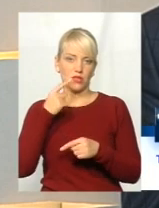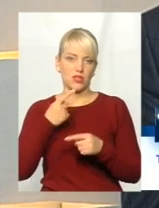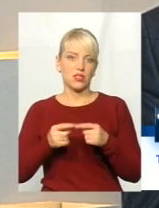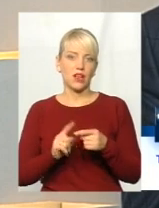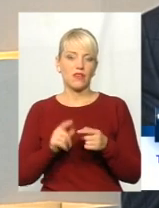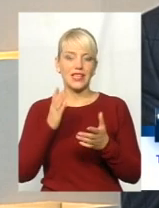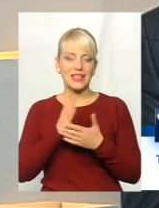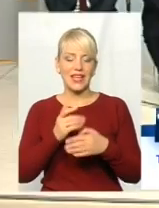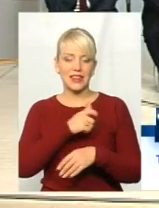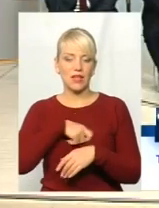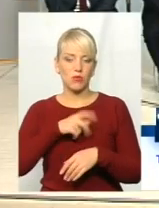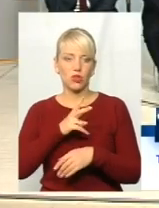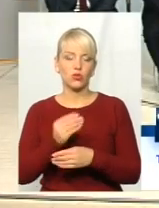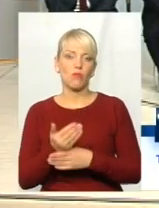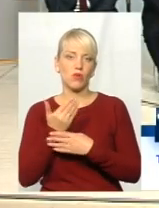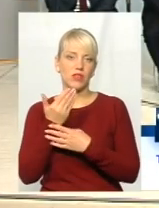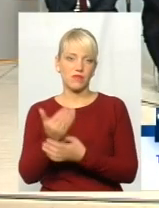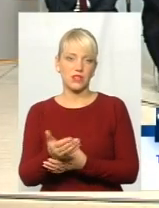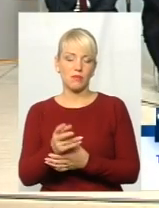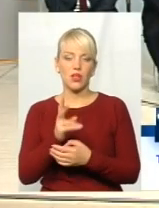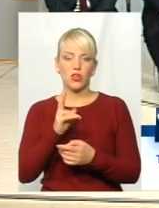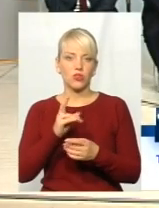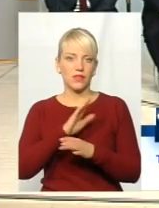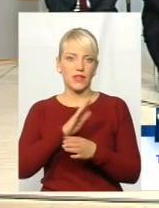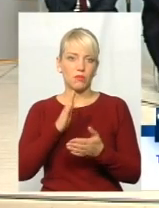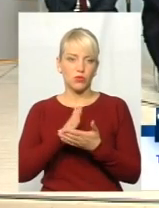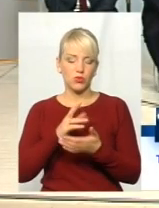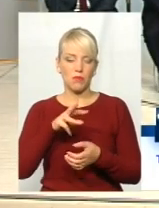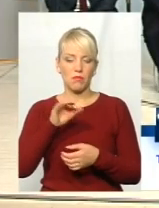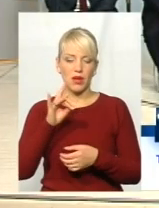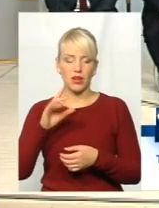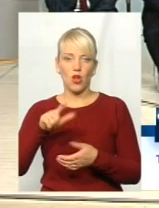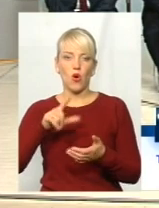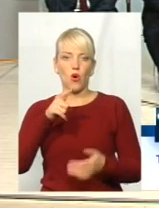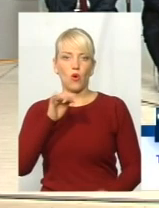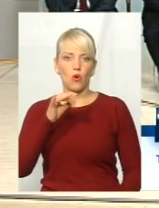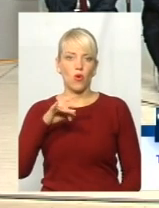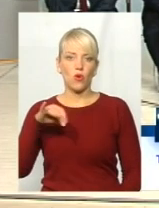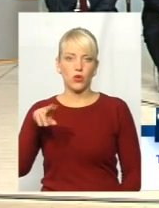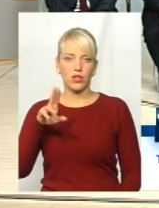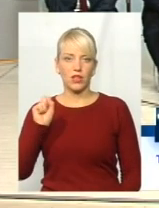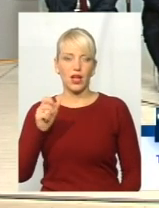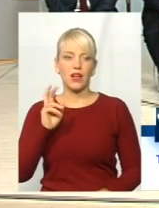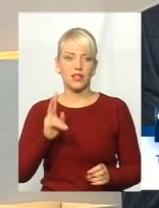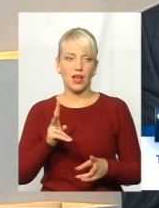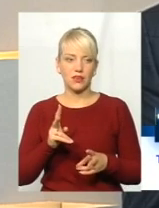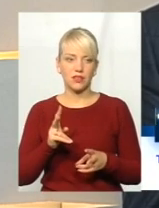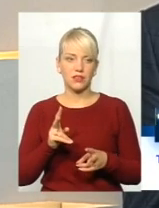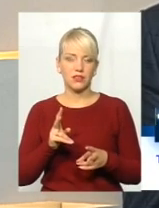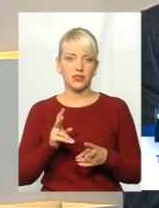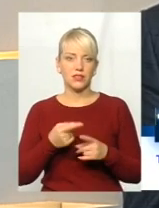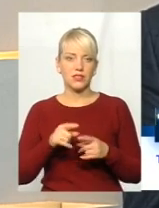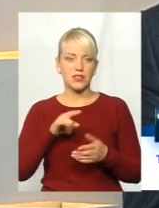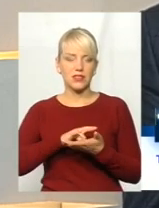який подав запит, який навіть не буває, будучи мером Городка, навіть не будучи це, розказує, як кроплять самольоти, і це все. Оці